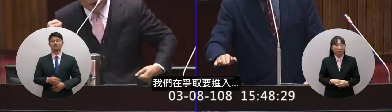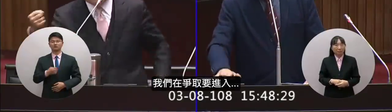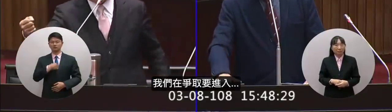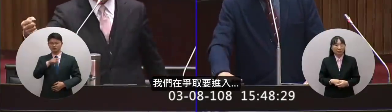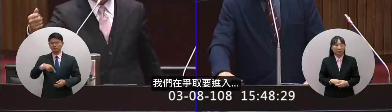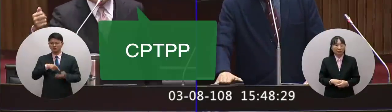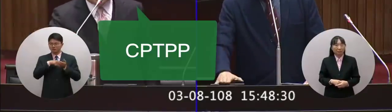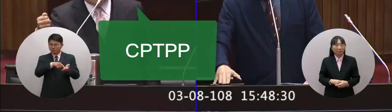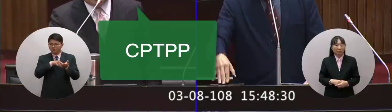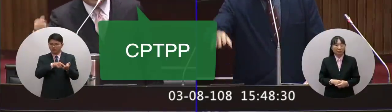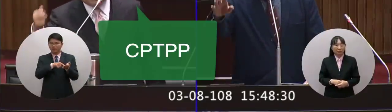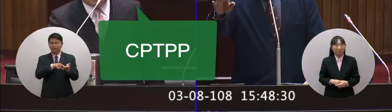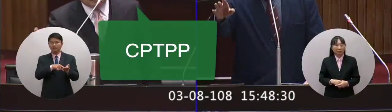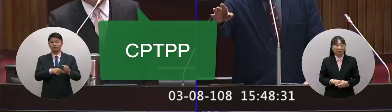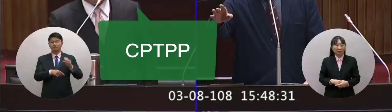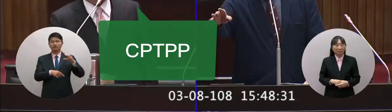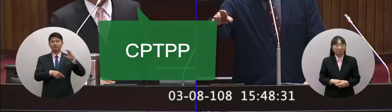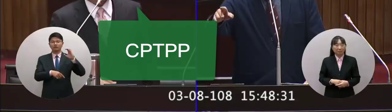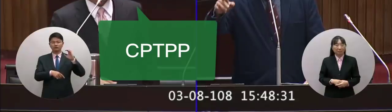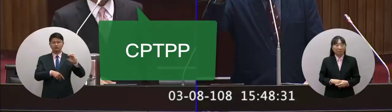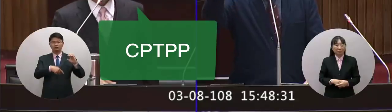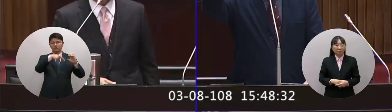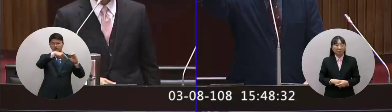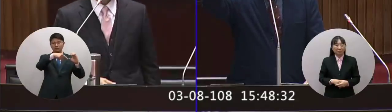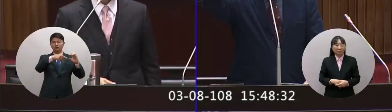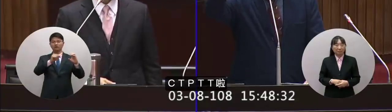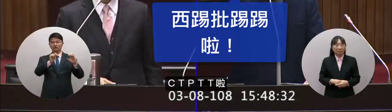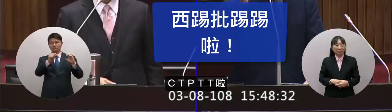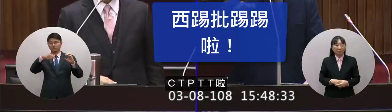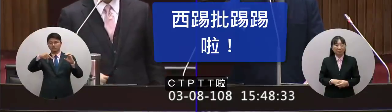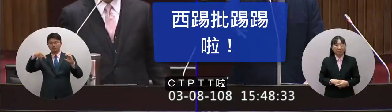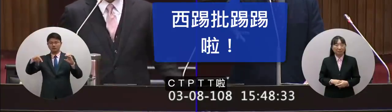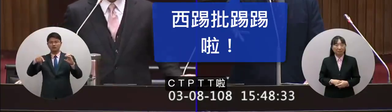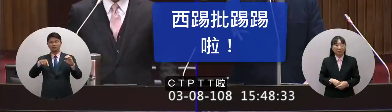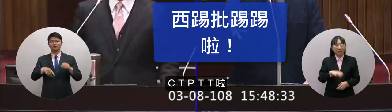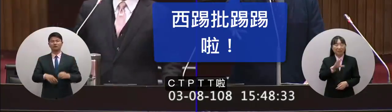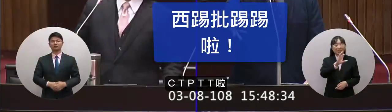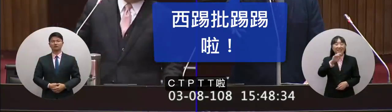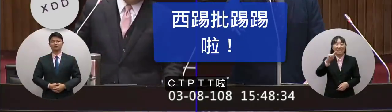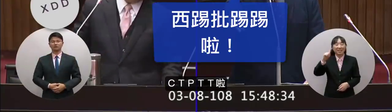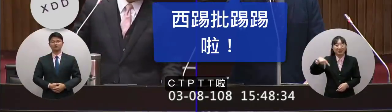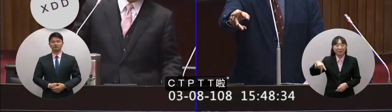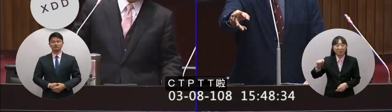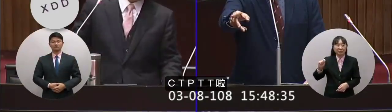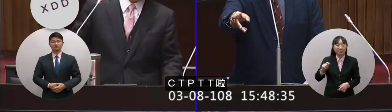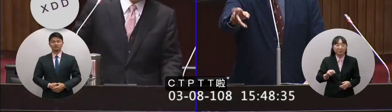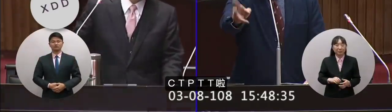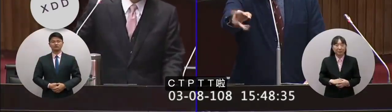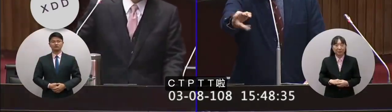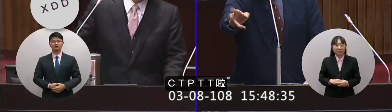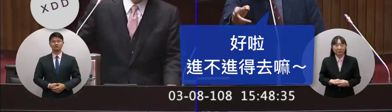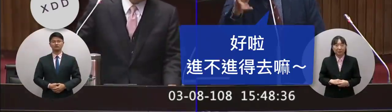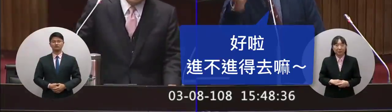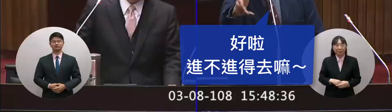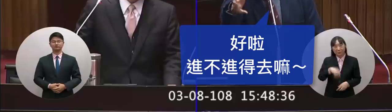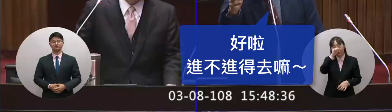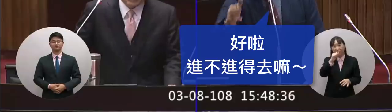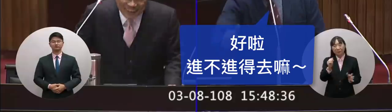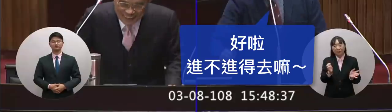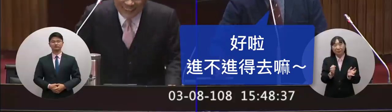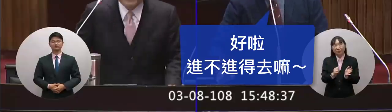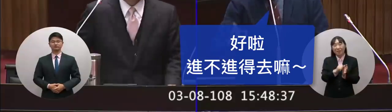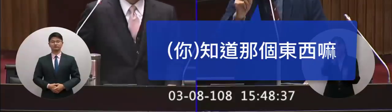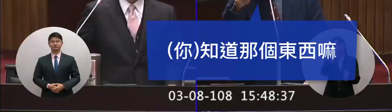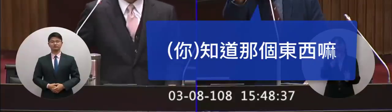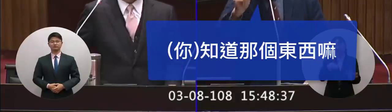策買CPTPPCPTPTPP沒有好啦要